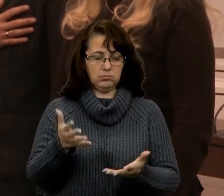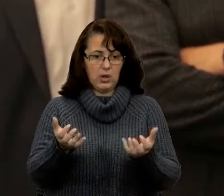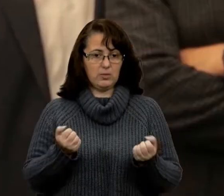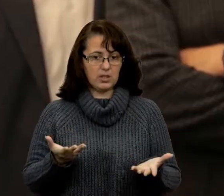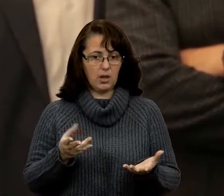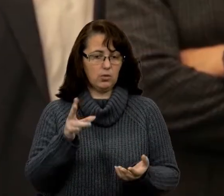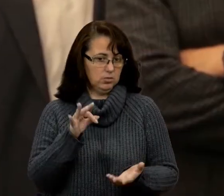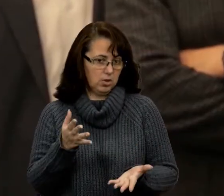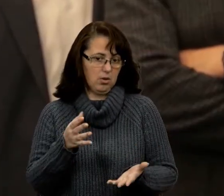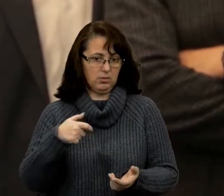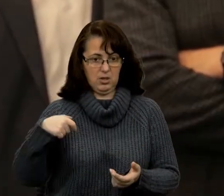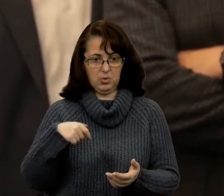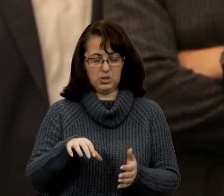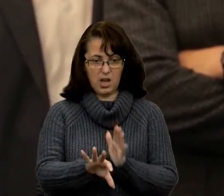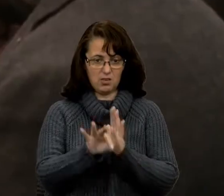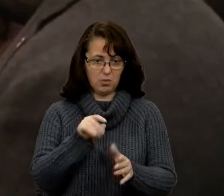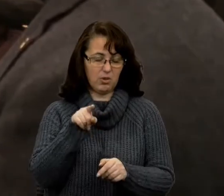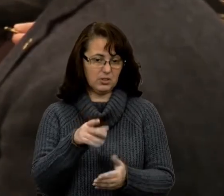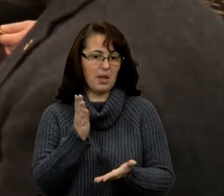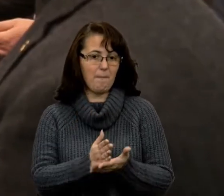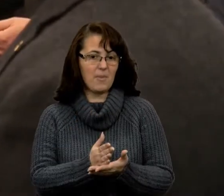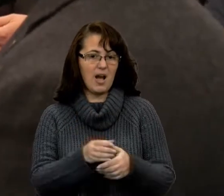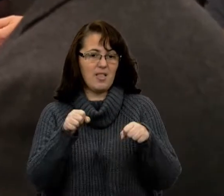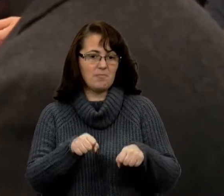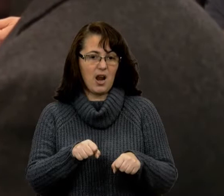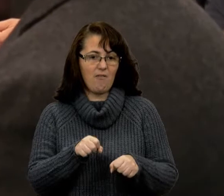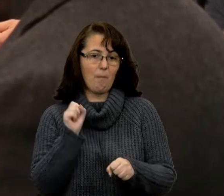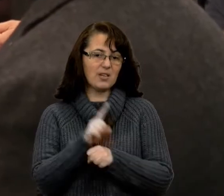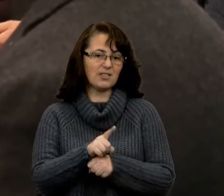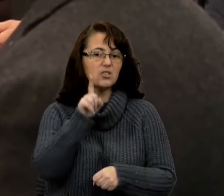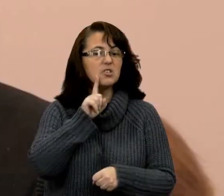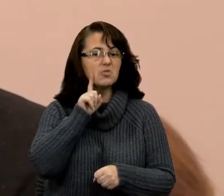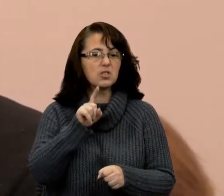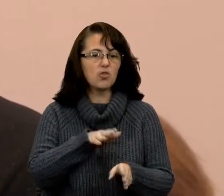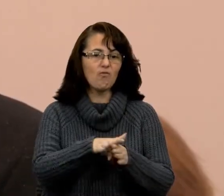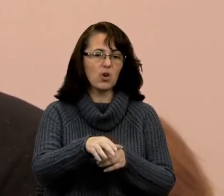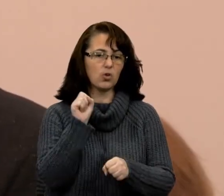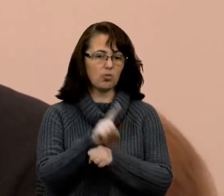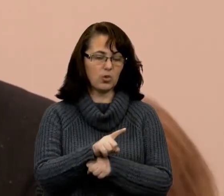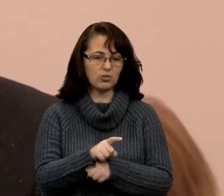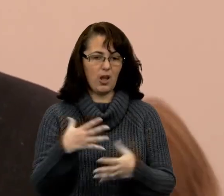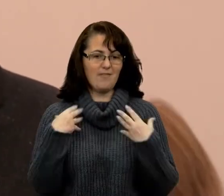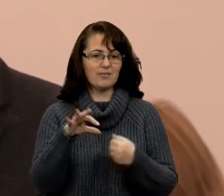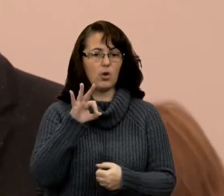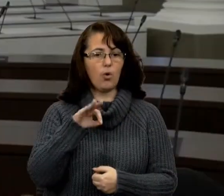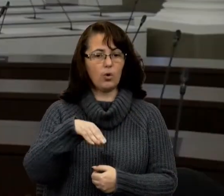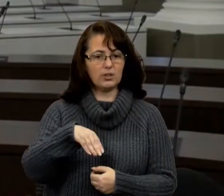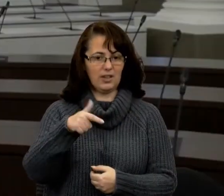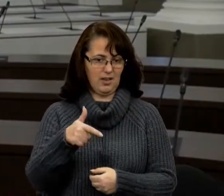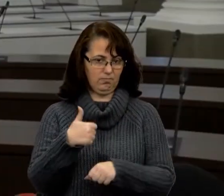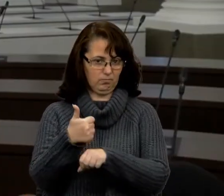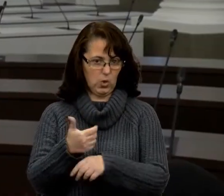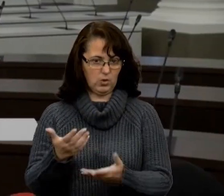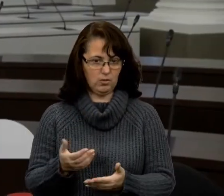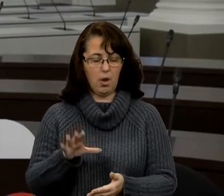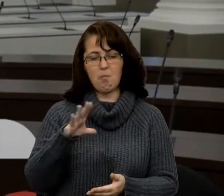обрали, тож вони мали право призначити тимчасового виконувача обов'язків голови Львівської ОТГ. Це і зробили. Було